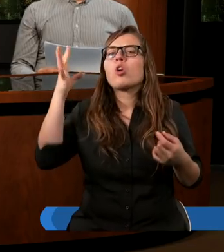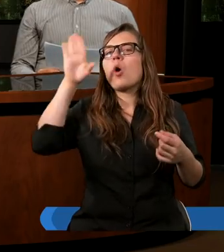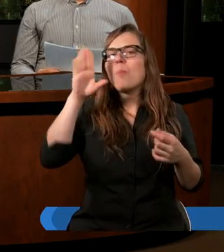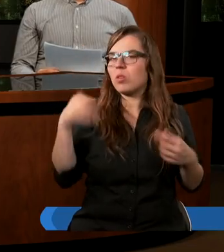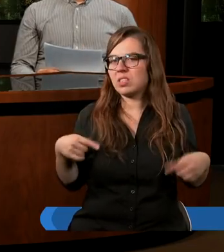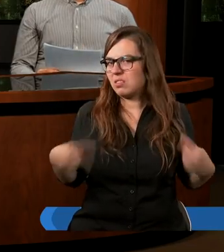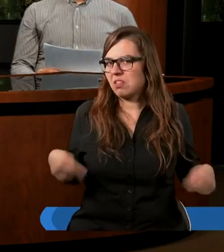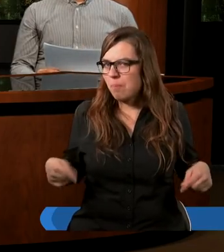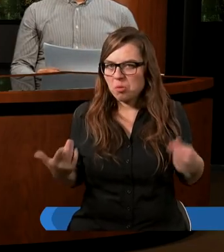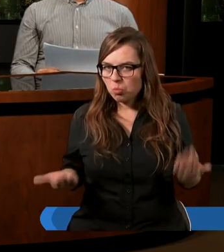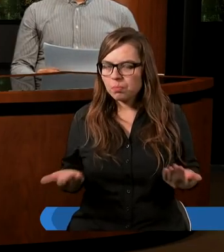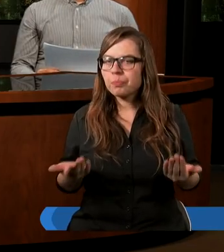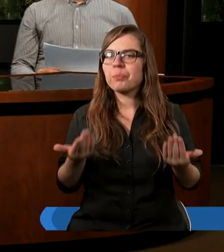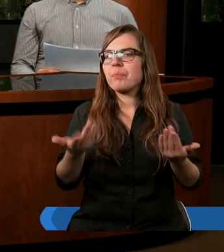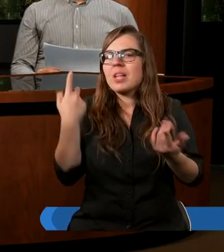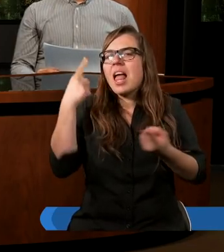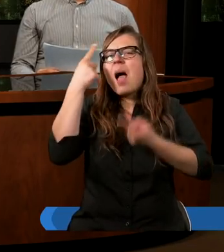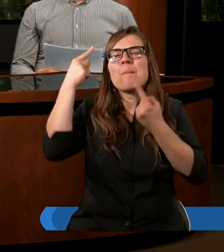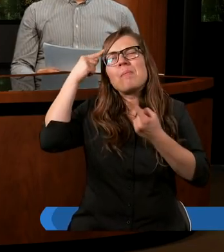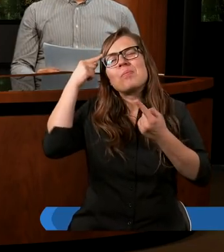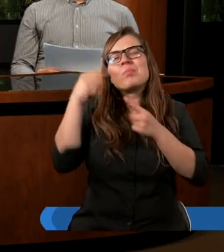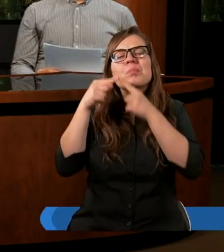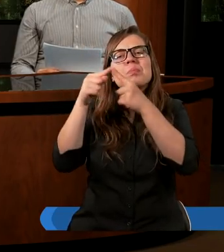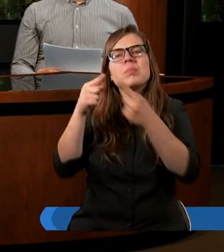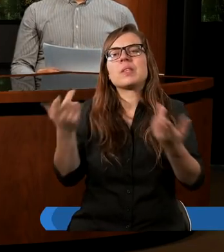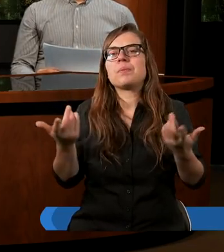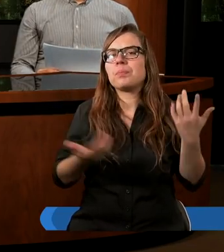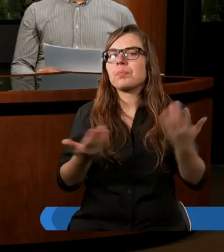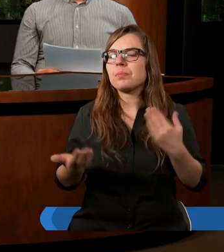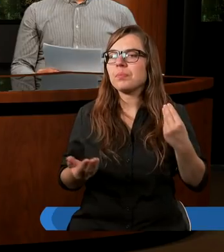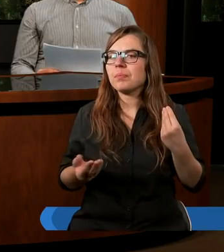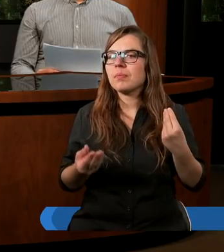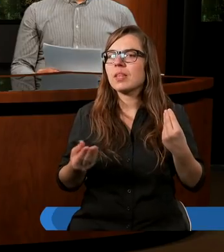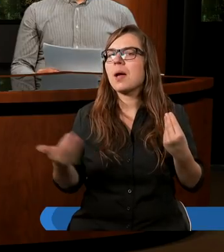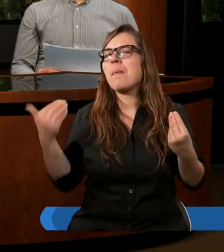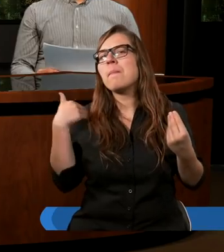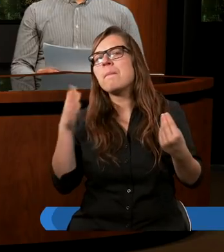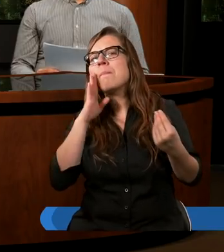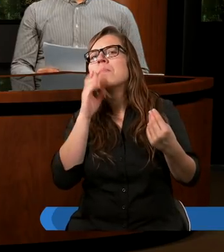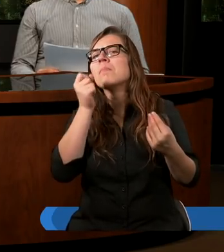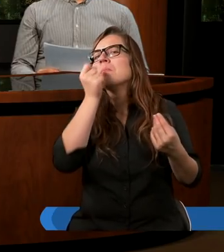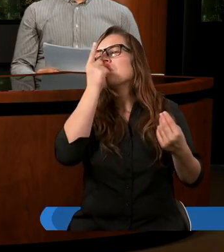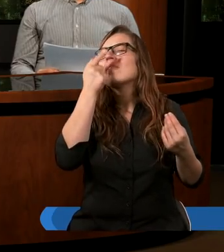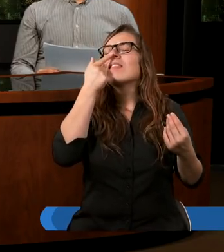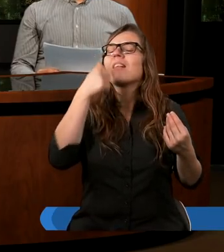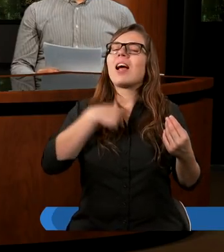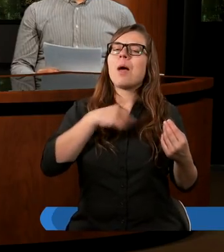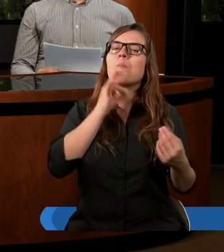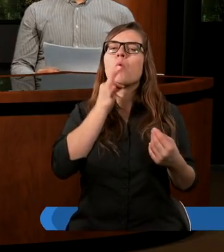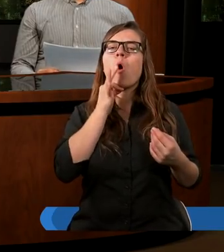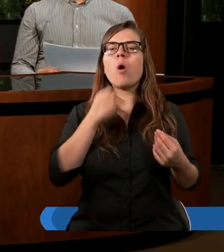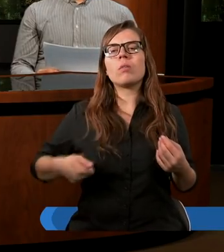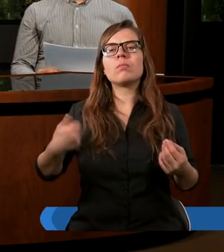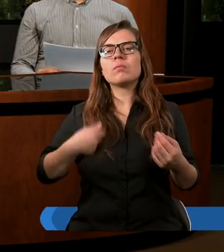bożej. Nie myślał, nie czuł, był pysznym młodym człowiekiem i